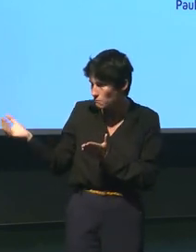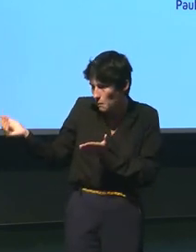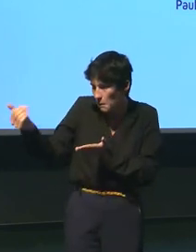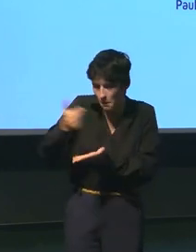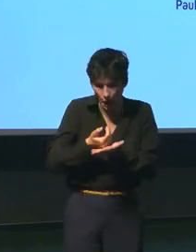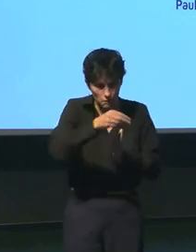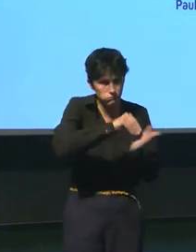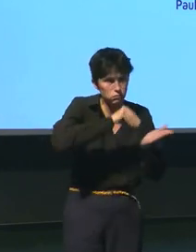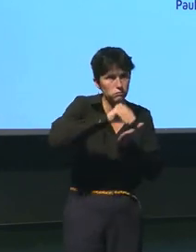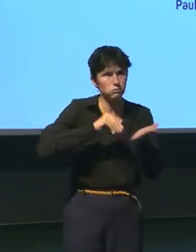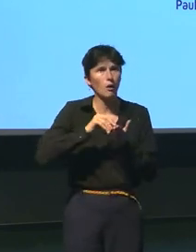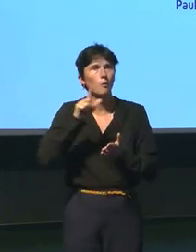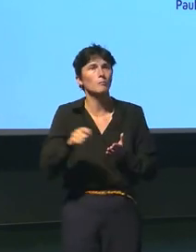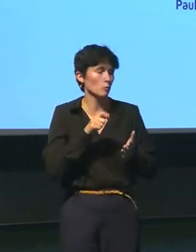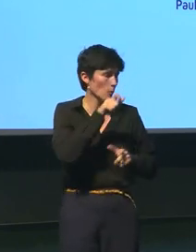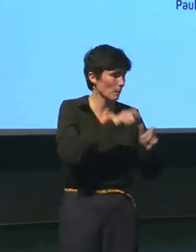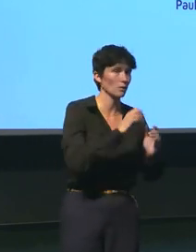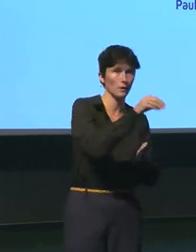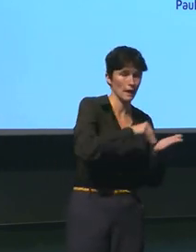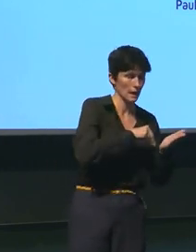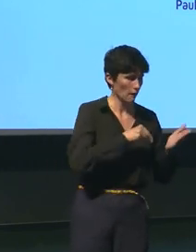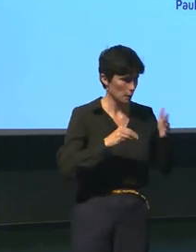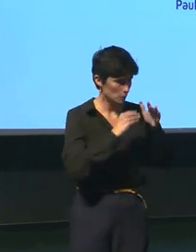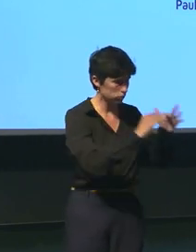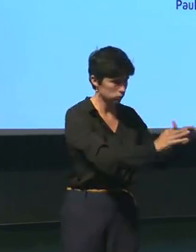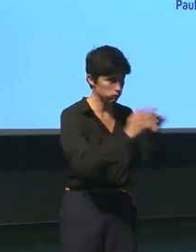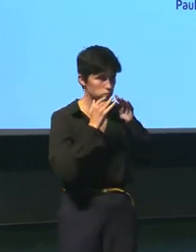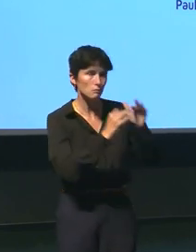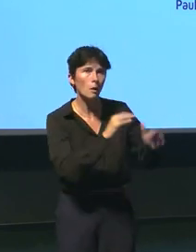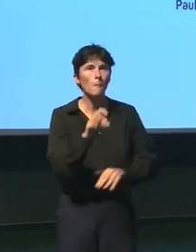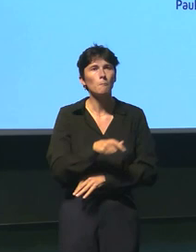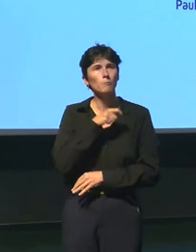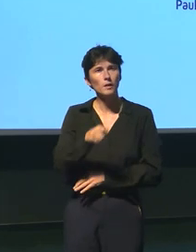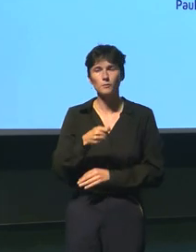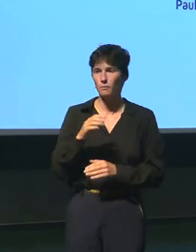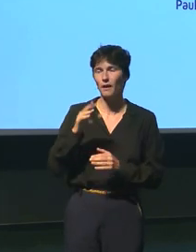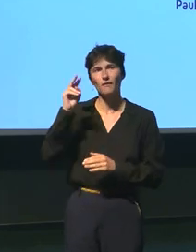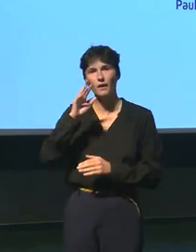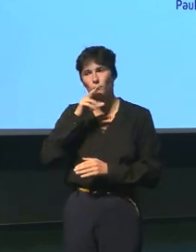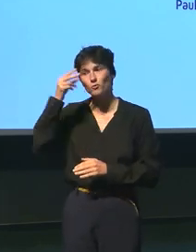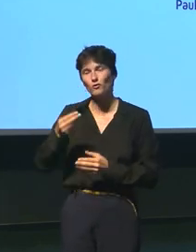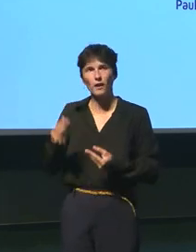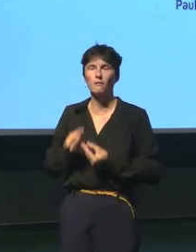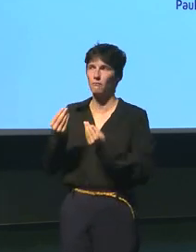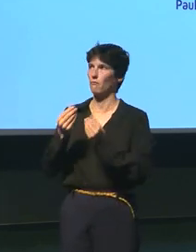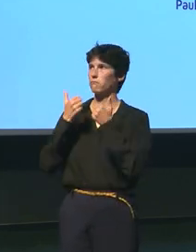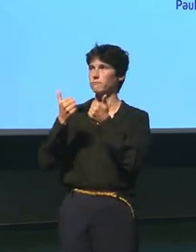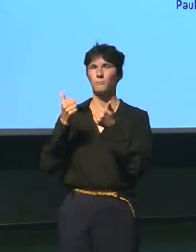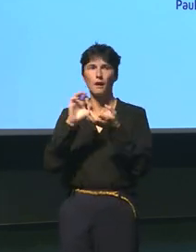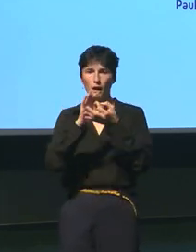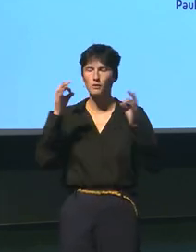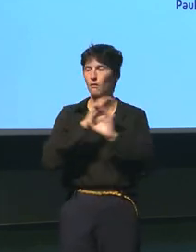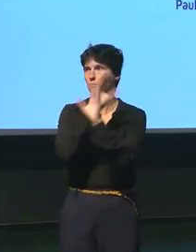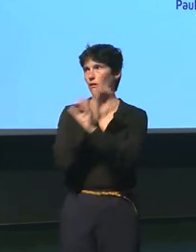et des interpénétrations pour les écrivains mais ça n'enlève rien au côté je dirais génial de Jules Verne qui est de construire d'histoire vraiment tout à fait